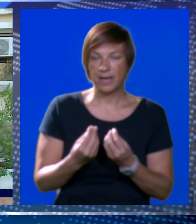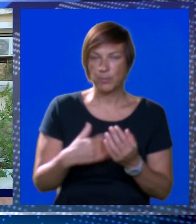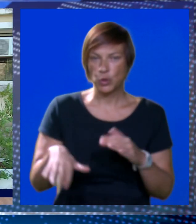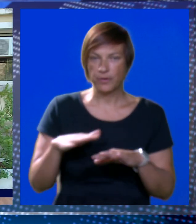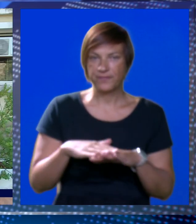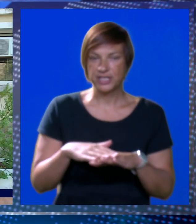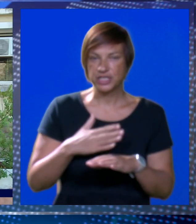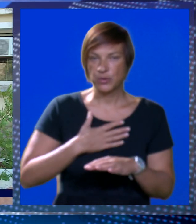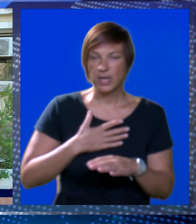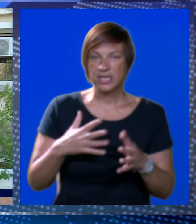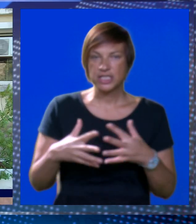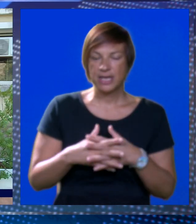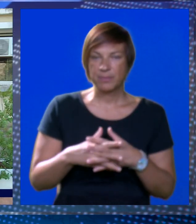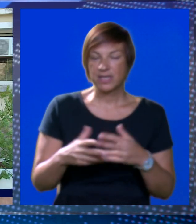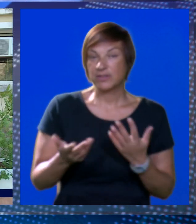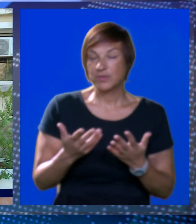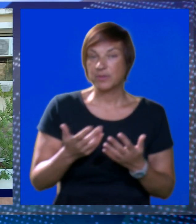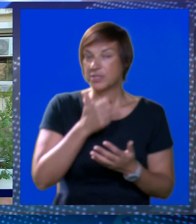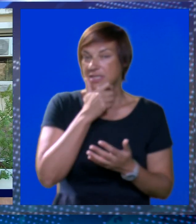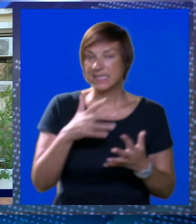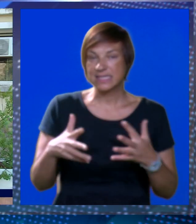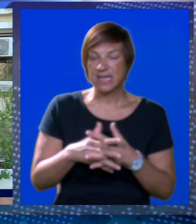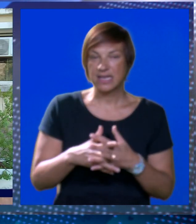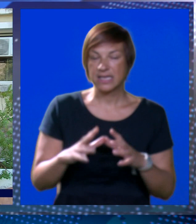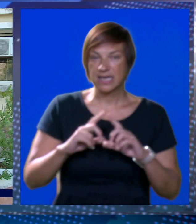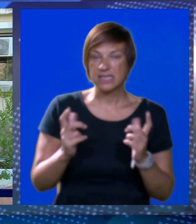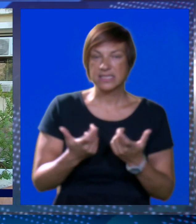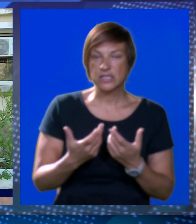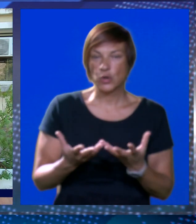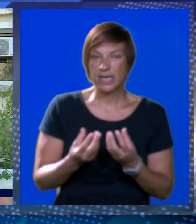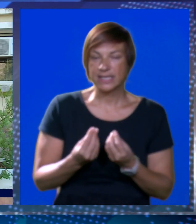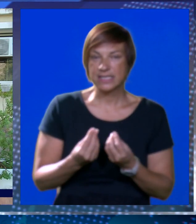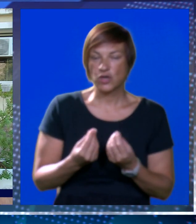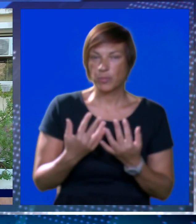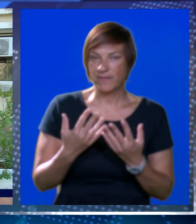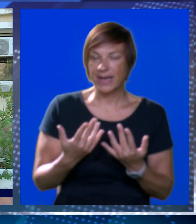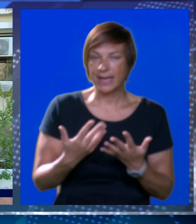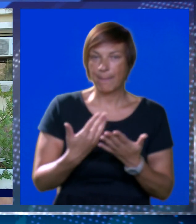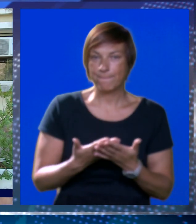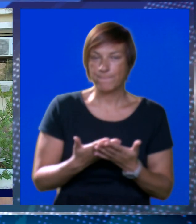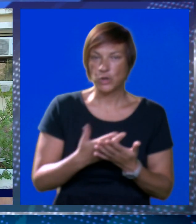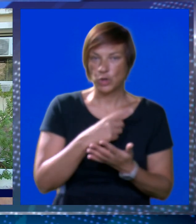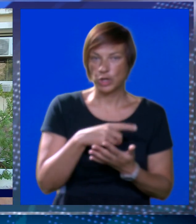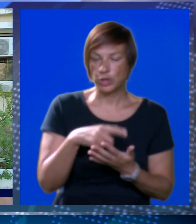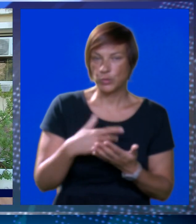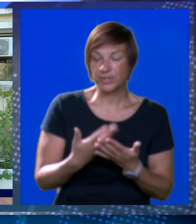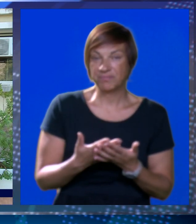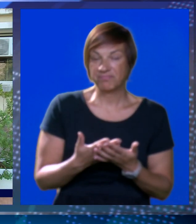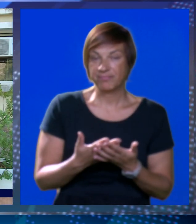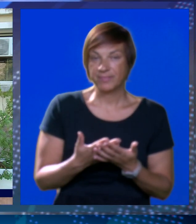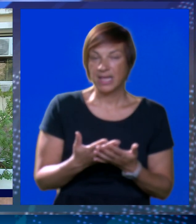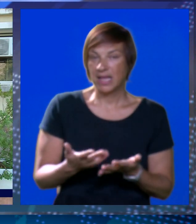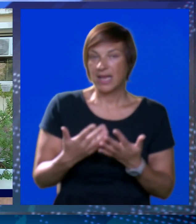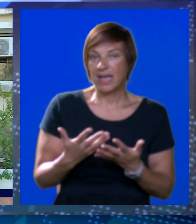puno češće u našem gradu, obzirom da je stara gradska jezgra zona gdje se okuplja vrlo veliki broj ljudi, to je vrlo